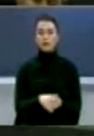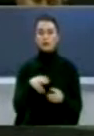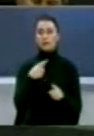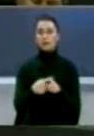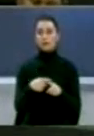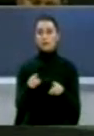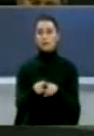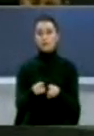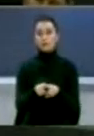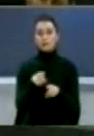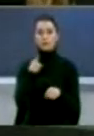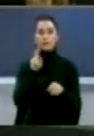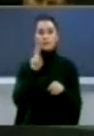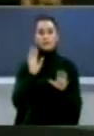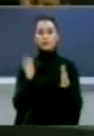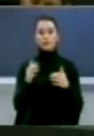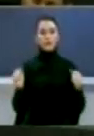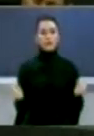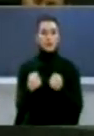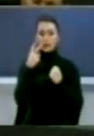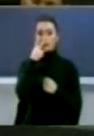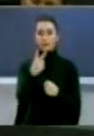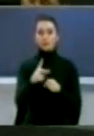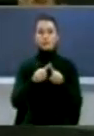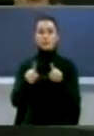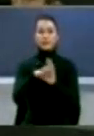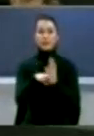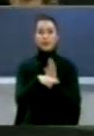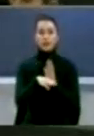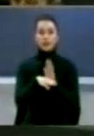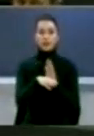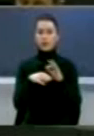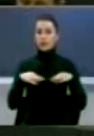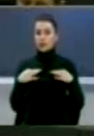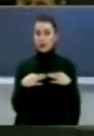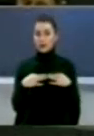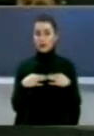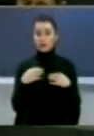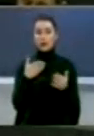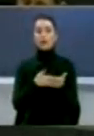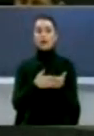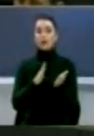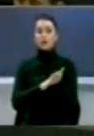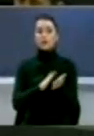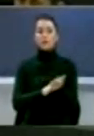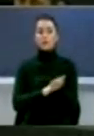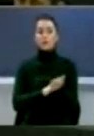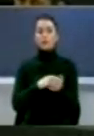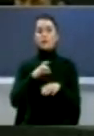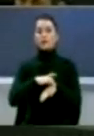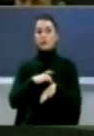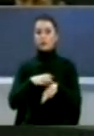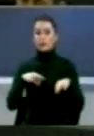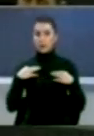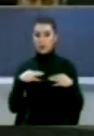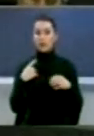shtetin social, është pa mundur që të mos kemi parasysh Nxjerje në ligjeve nga fusha e shëndësis Kështu ligje për sistemin shëndësor dhe